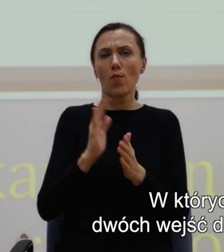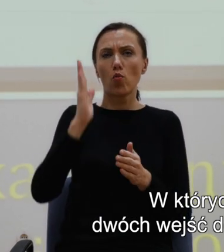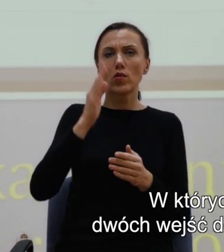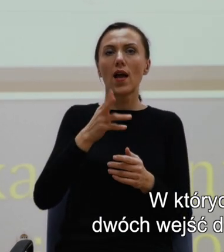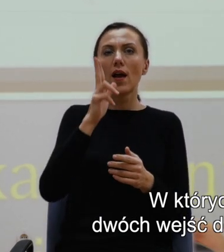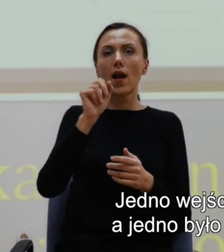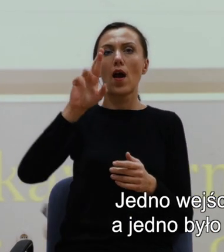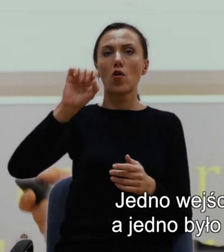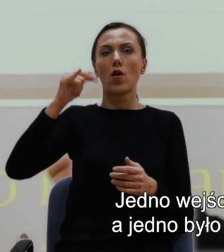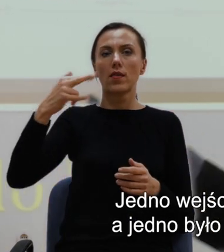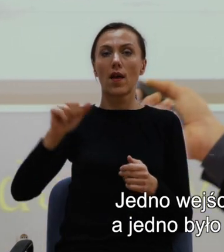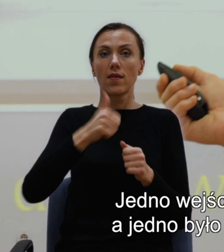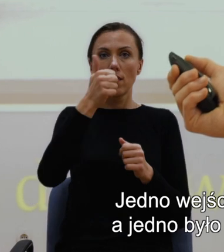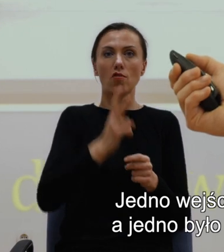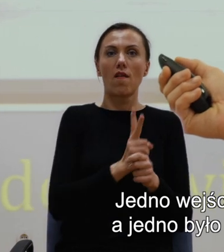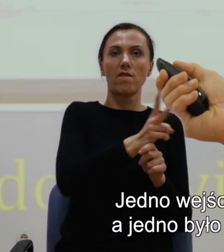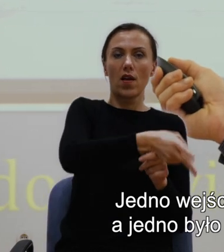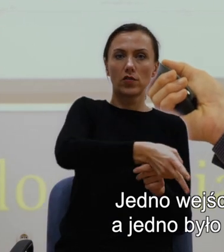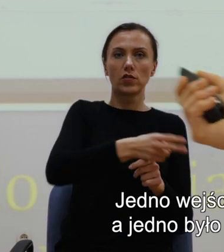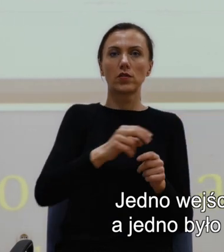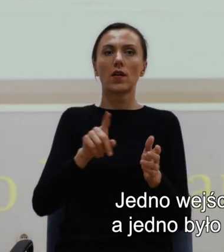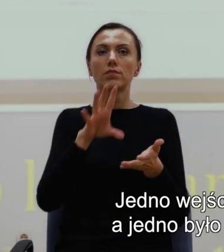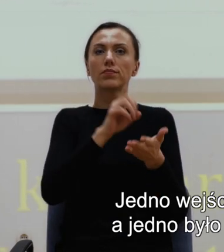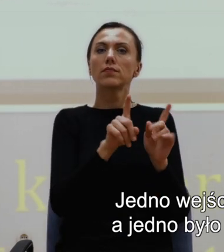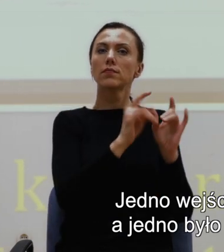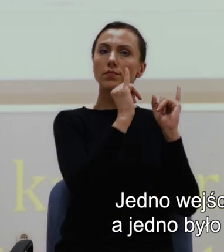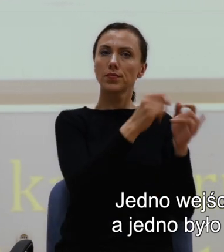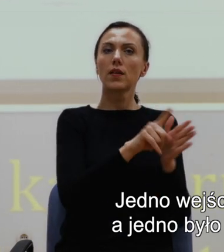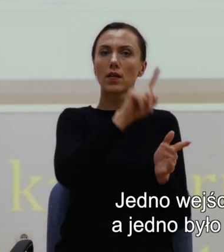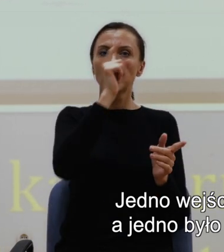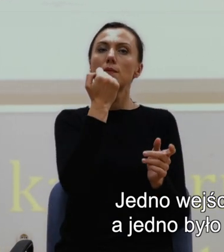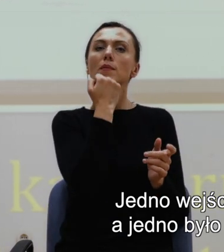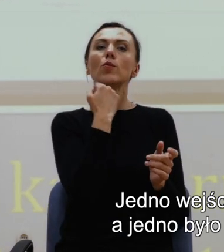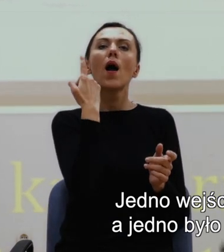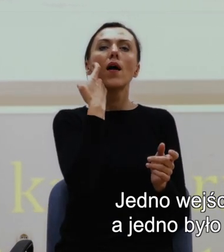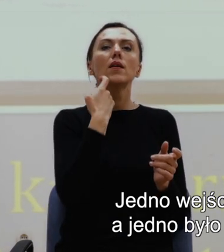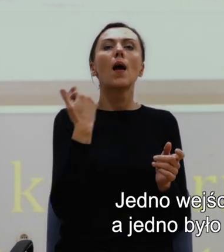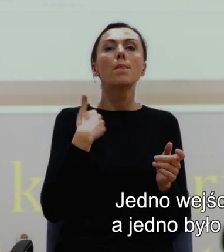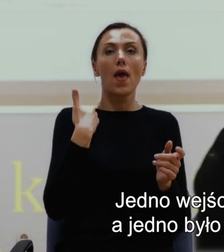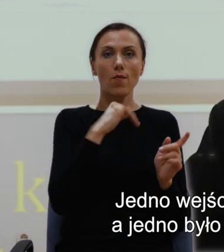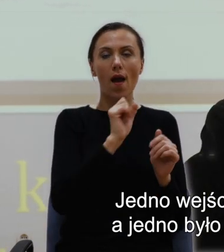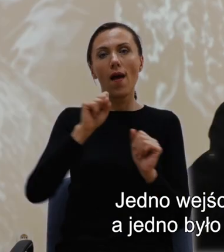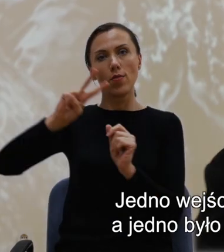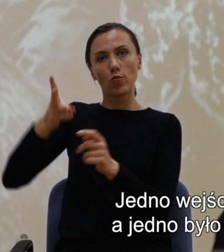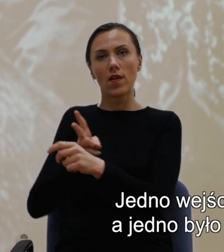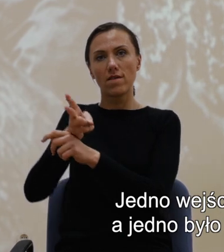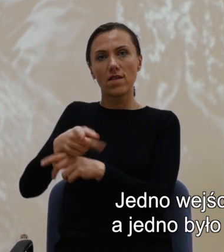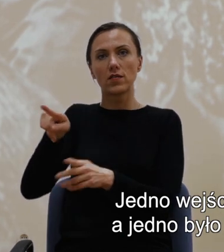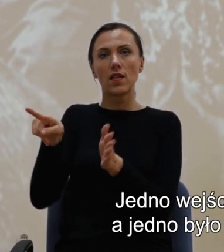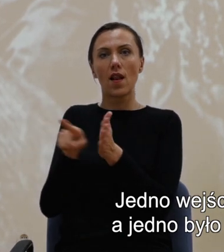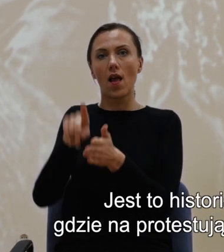jedno wejście było zarezerwowane dla osób białych, a jedno było zarezerwowane dla osób czarnoskórych.